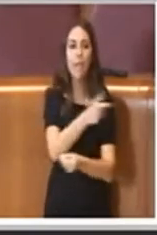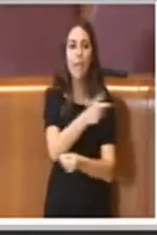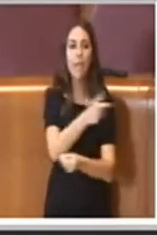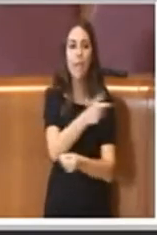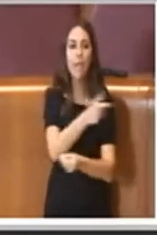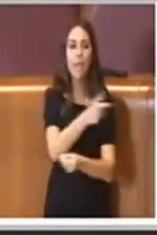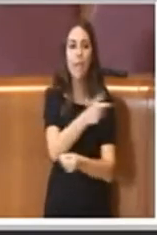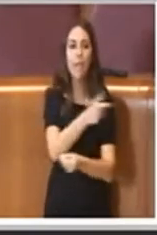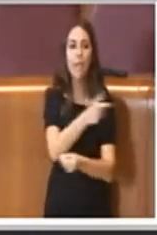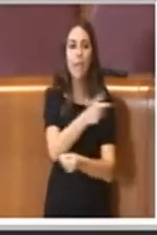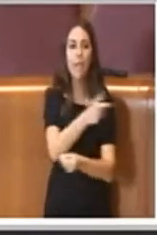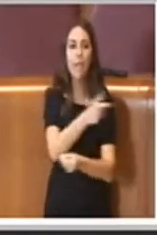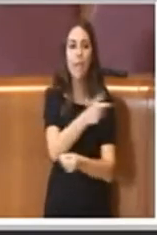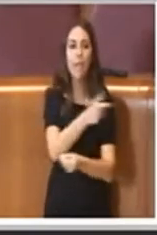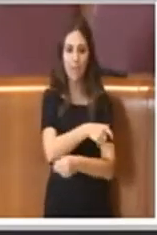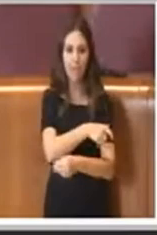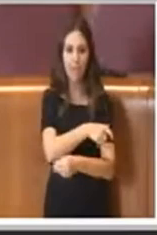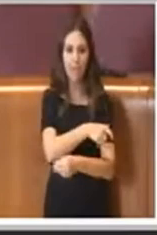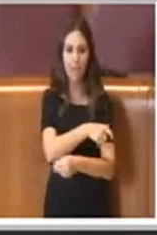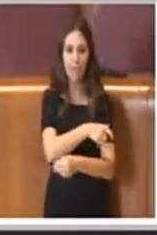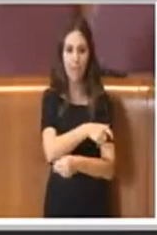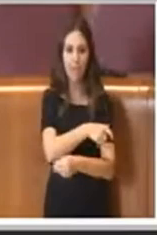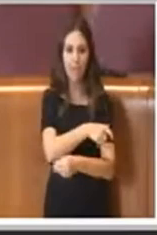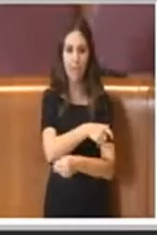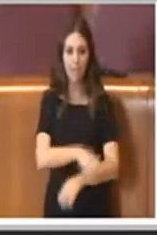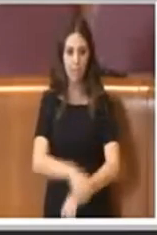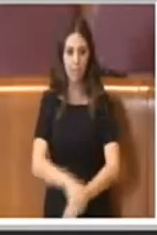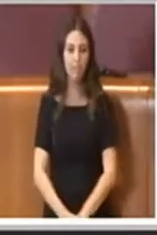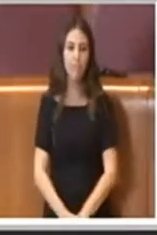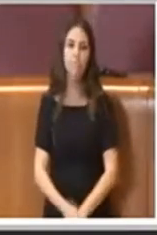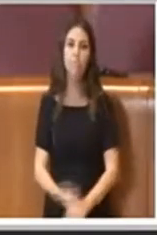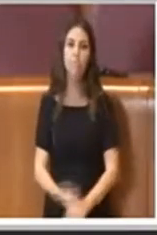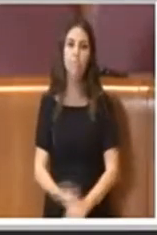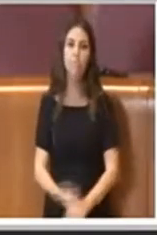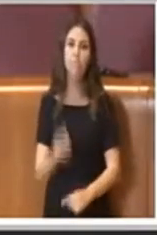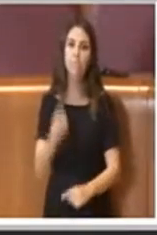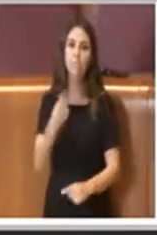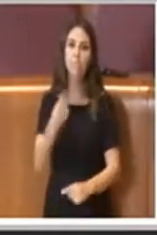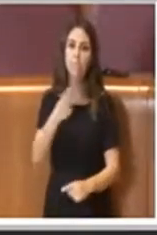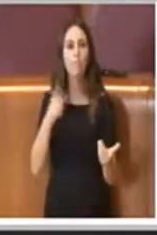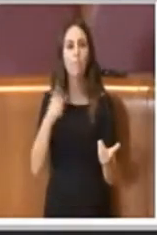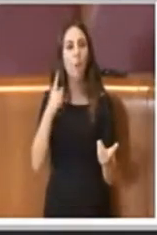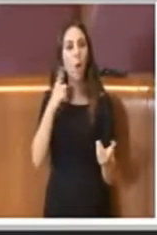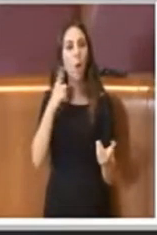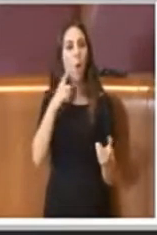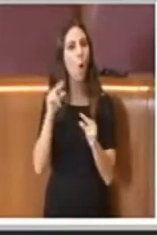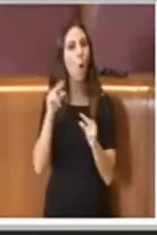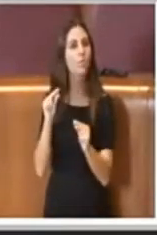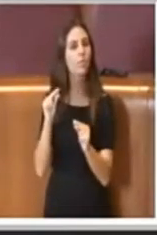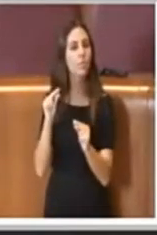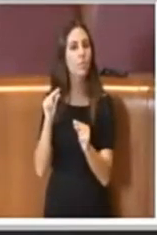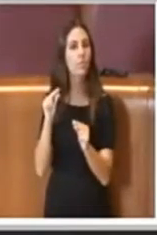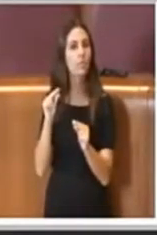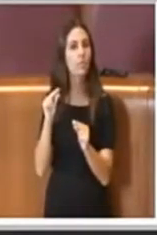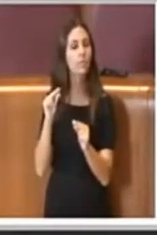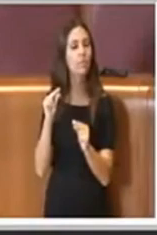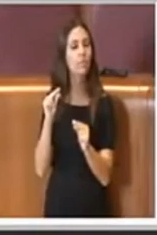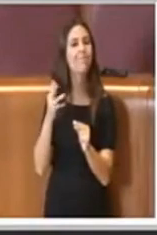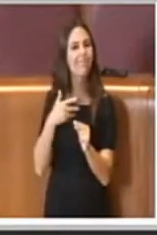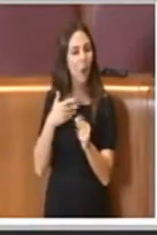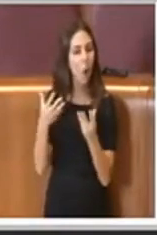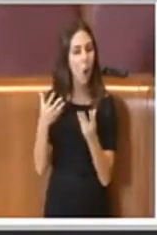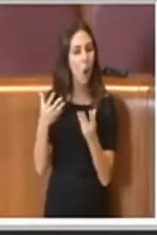perché ho sentito parlare molto i